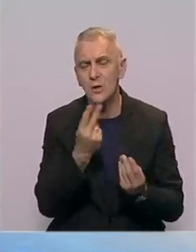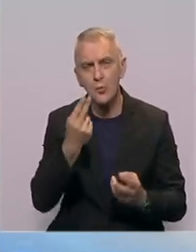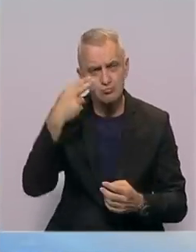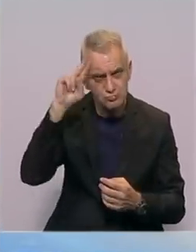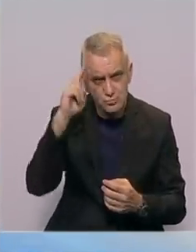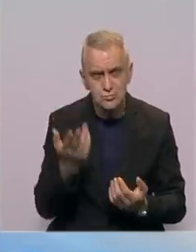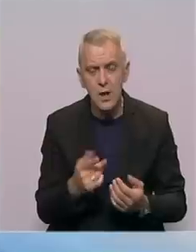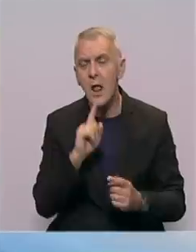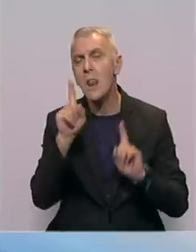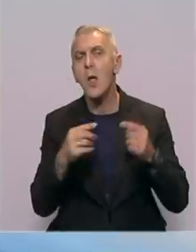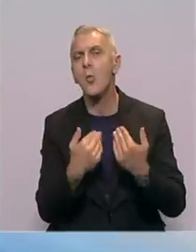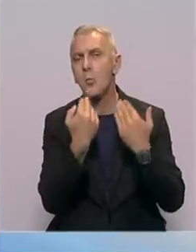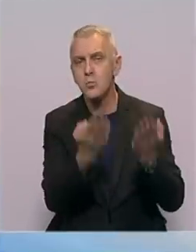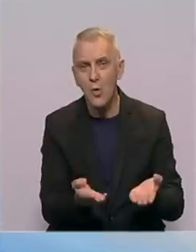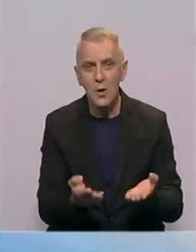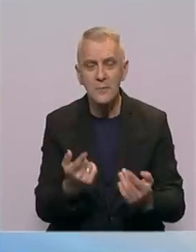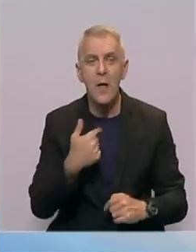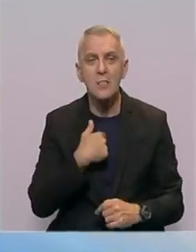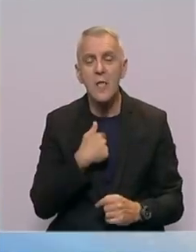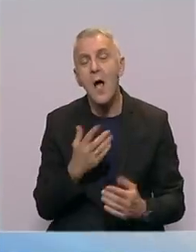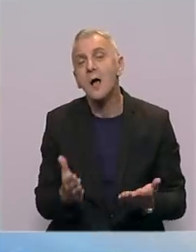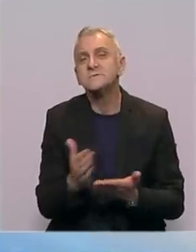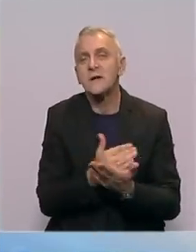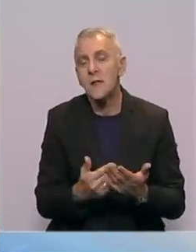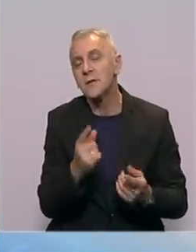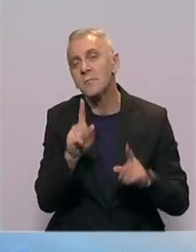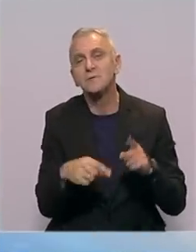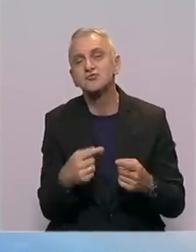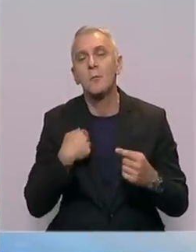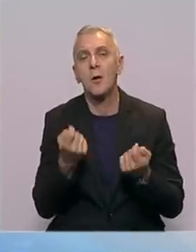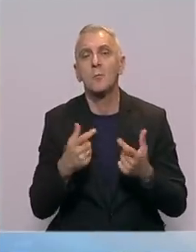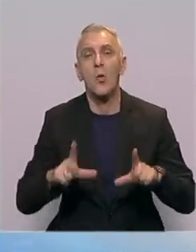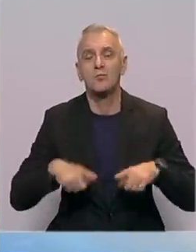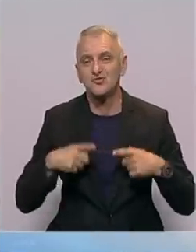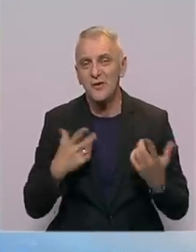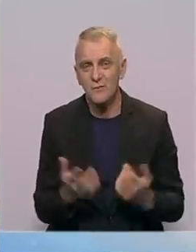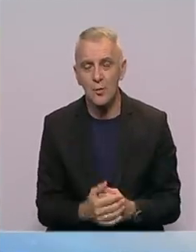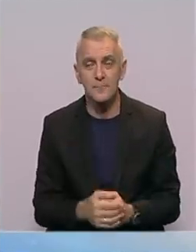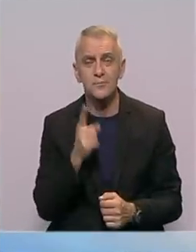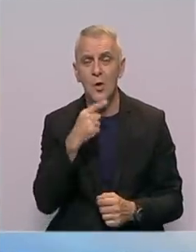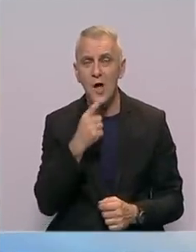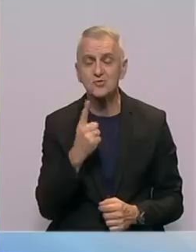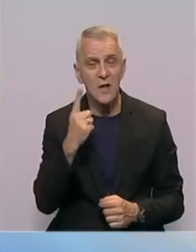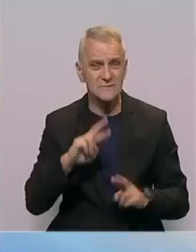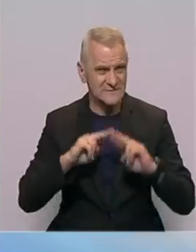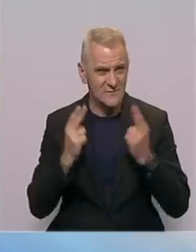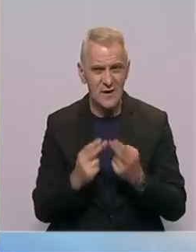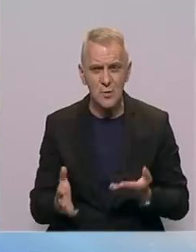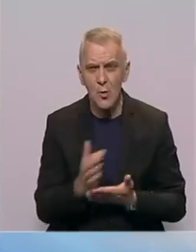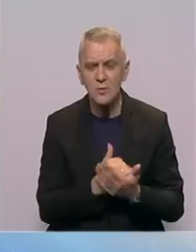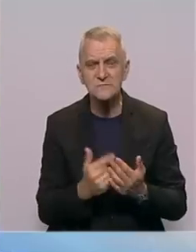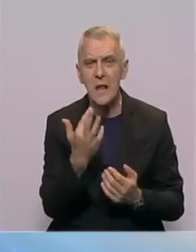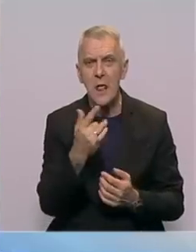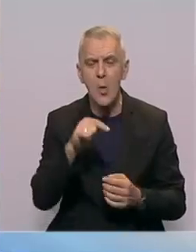Srebrenice da nekom poklone, a i ja ospuda zaradim neki dinar da bi preživio. Mirko kaže da on jedini u svijetu koristi tih